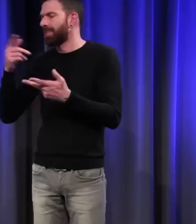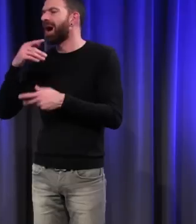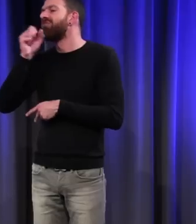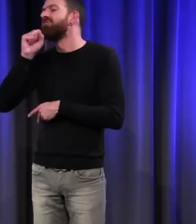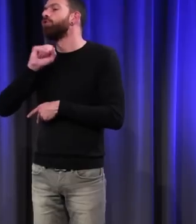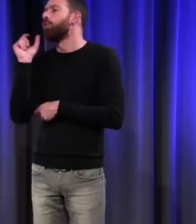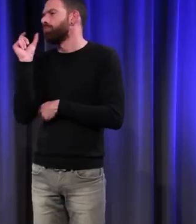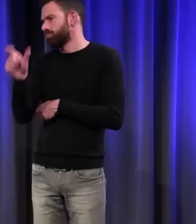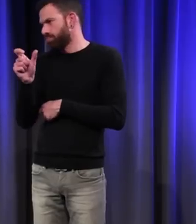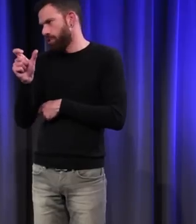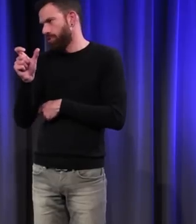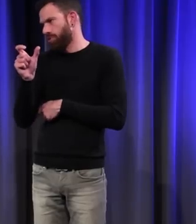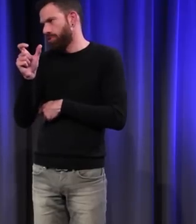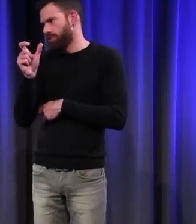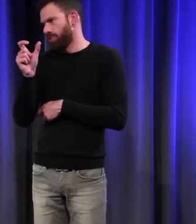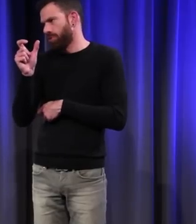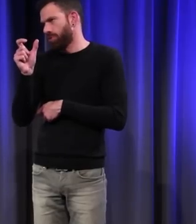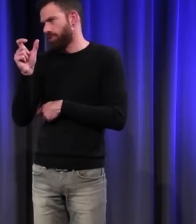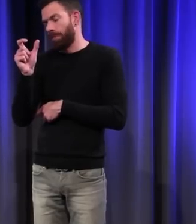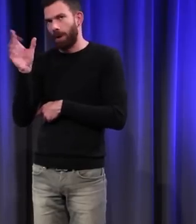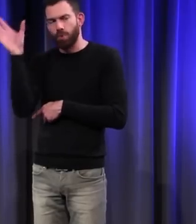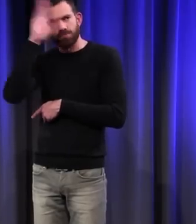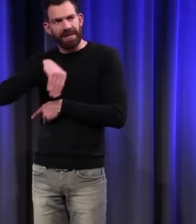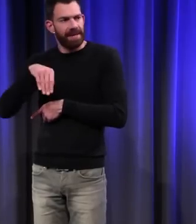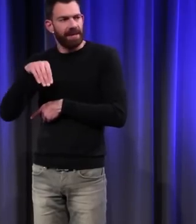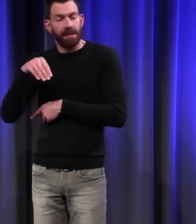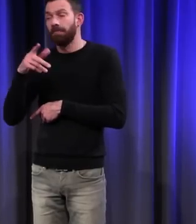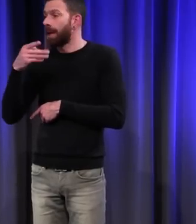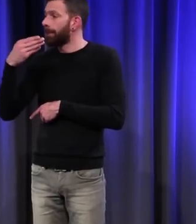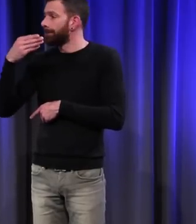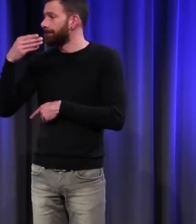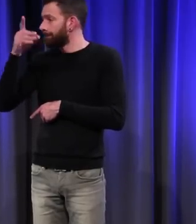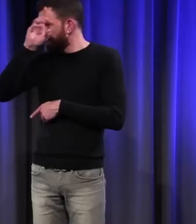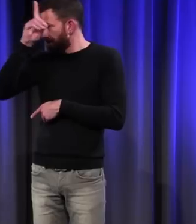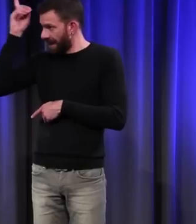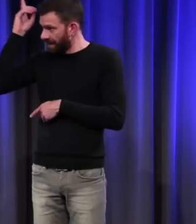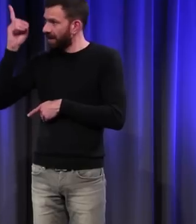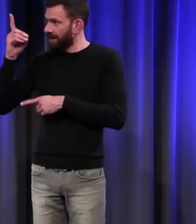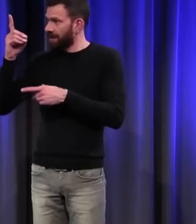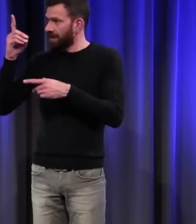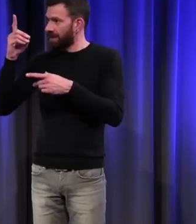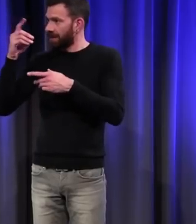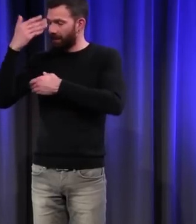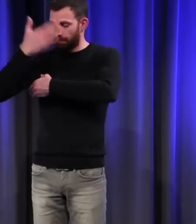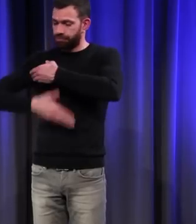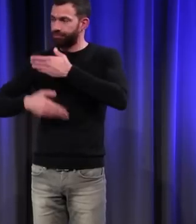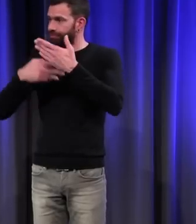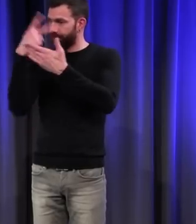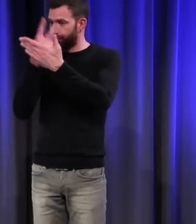castillan que j'ai oublié, mais Madrid a dans ses armoiries un ours et un arbousier.